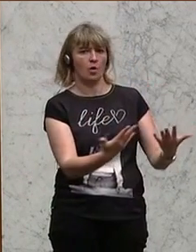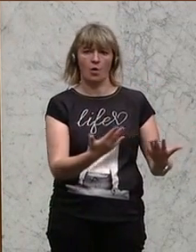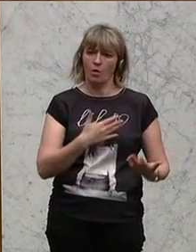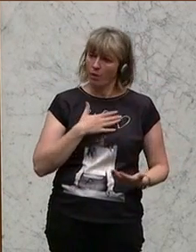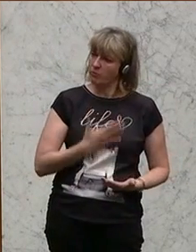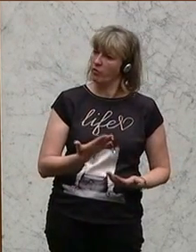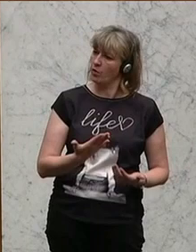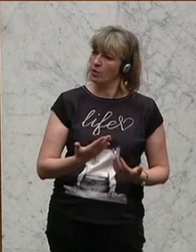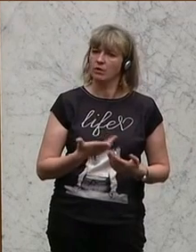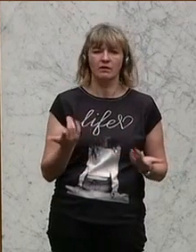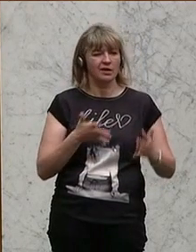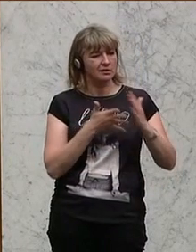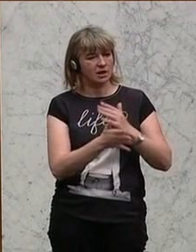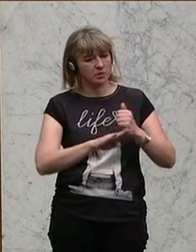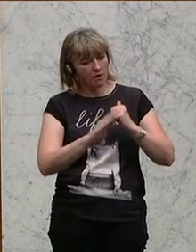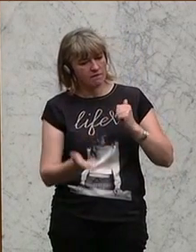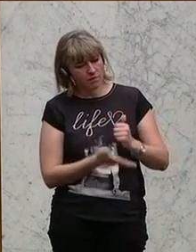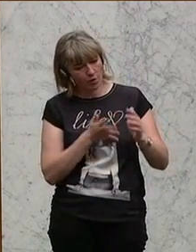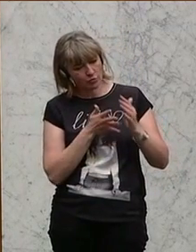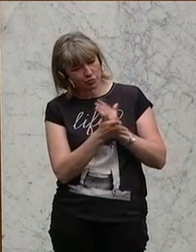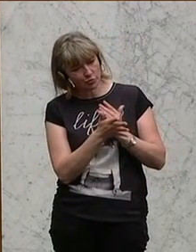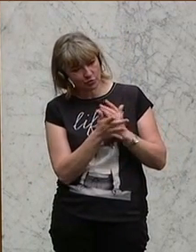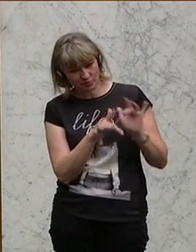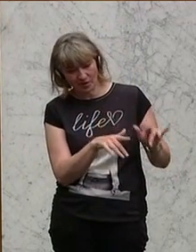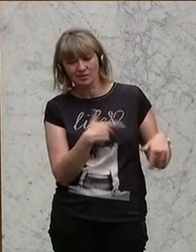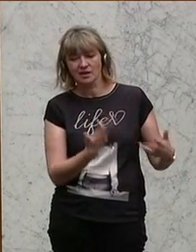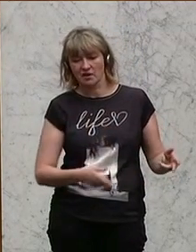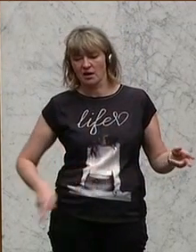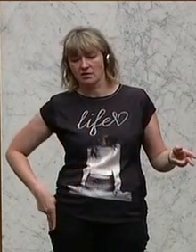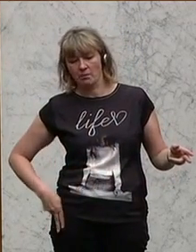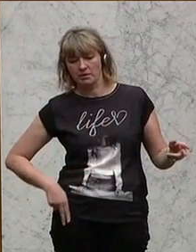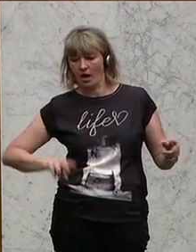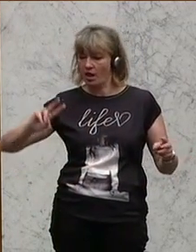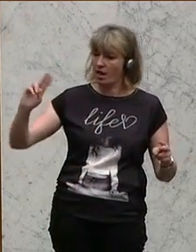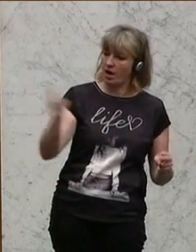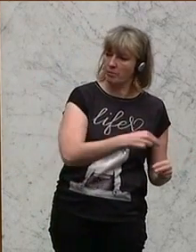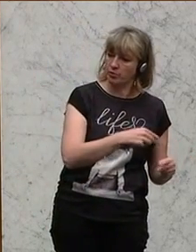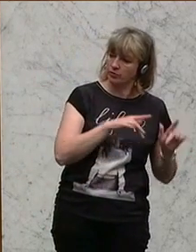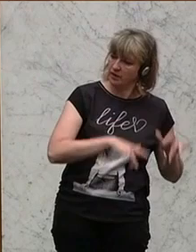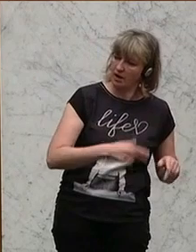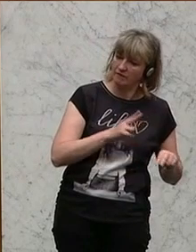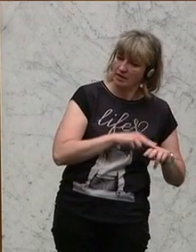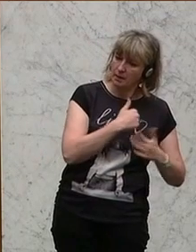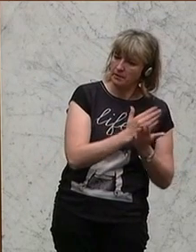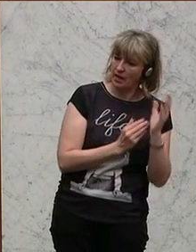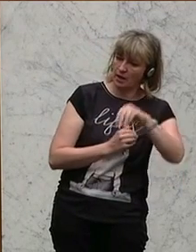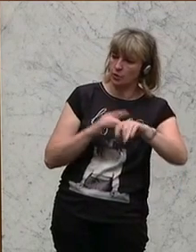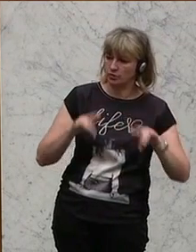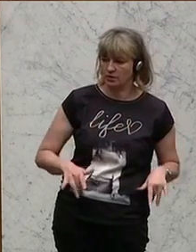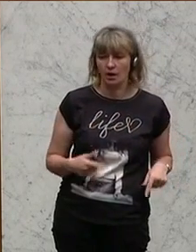Transparente Fondsstrukturen ermöglichen einen Kapitalabruf bei Vorliegen einer Beteiligung und